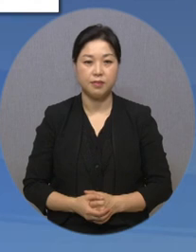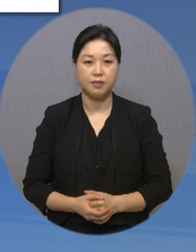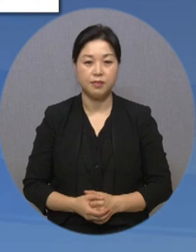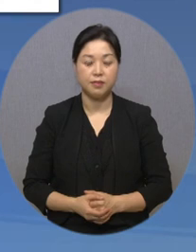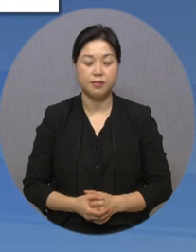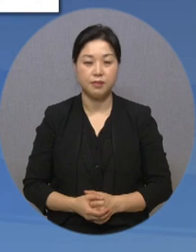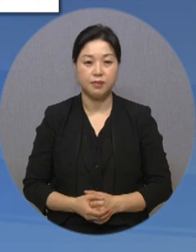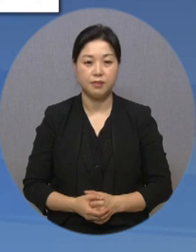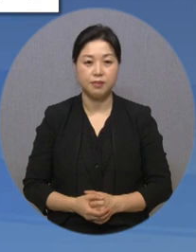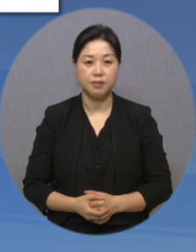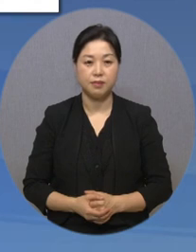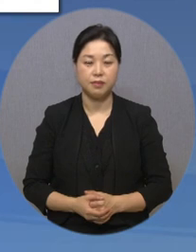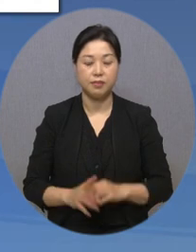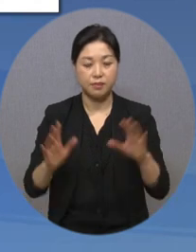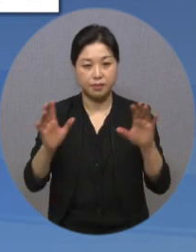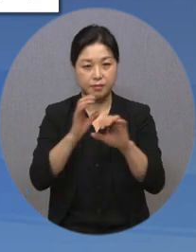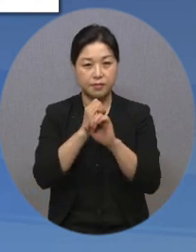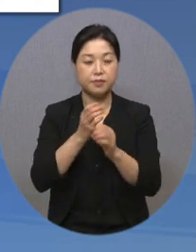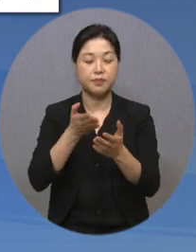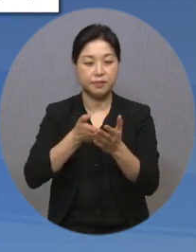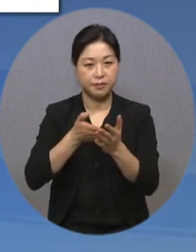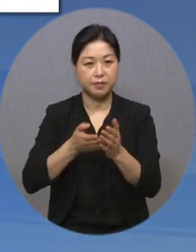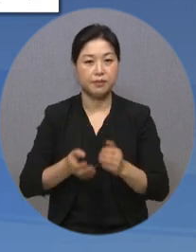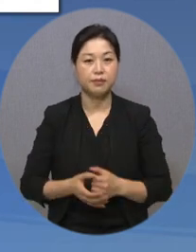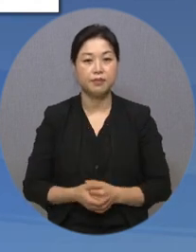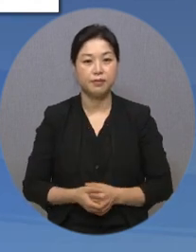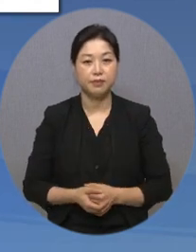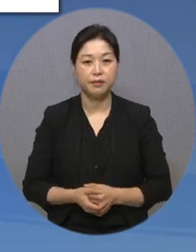이어서 간추리 뉴스 전해드립니다.